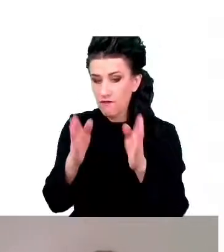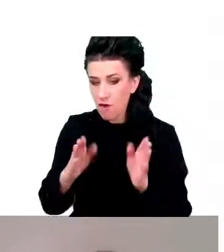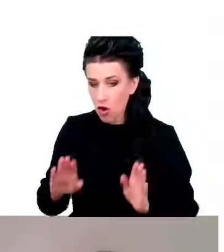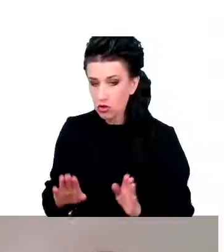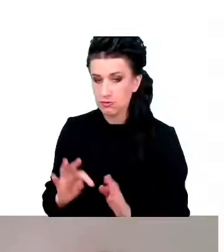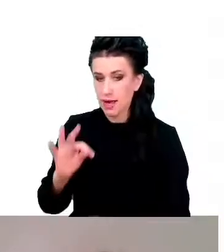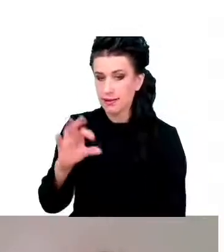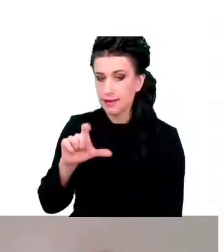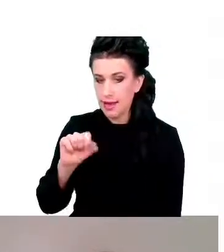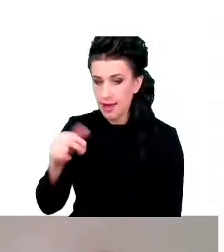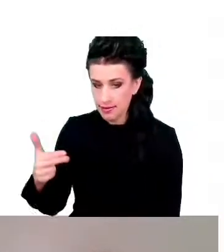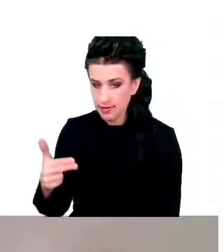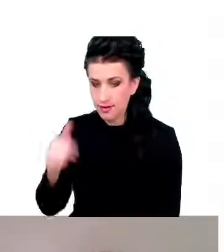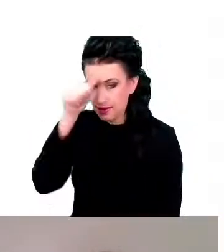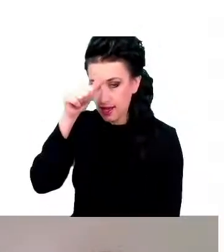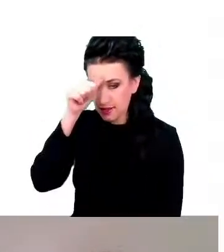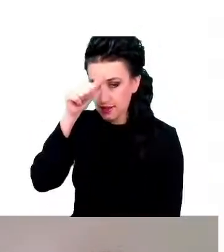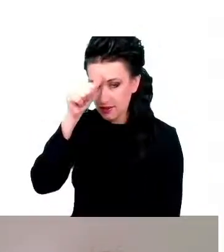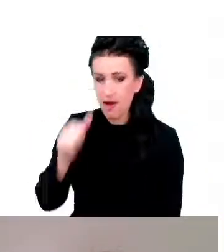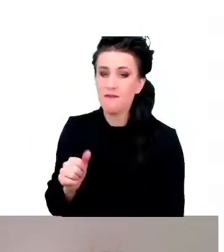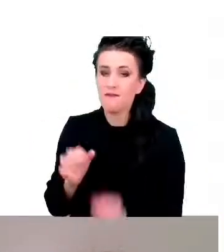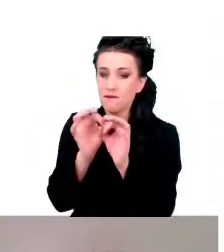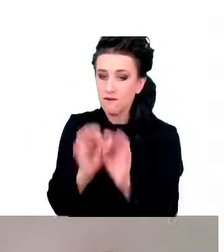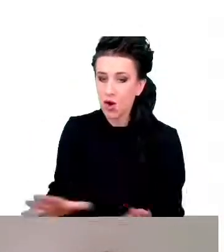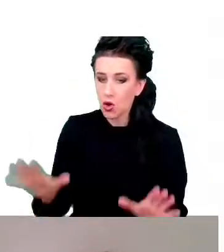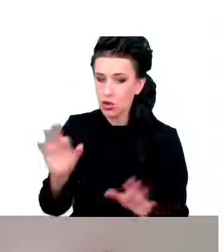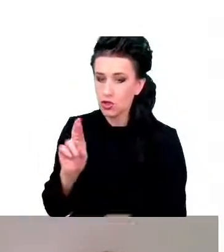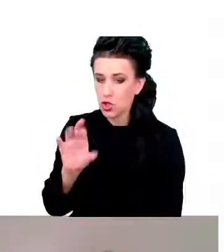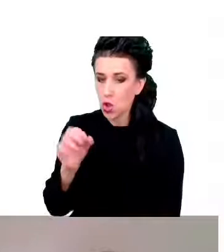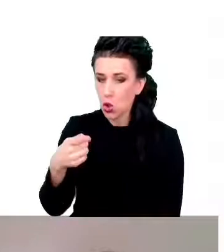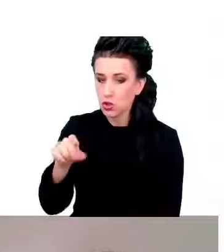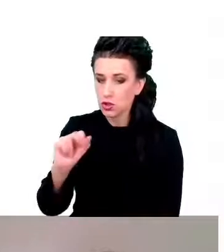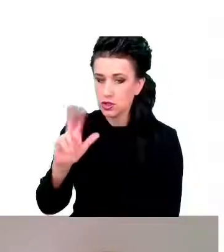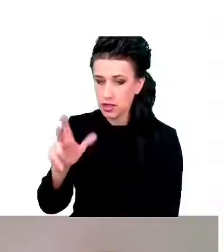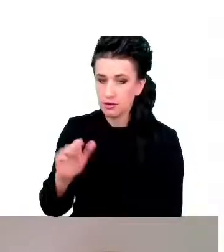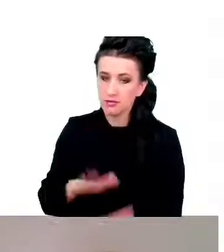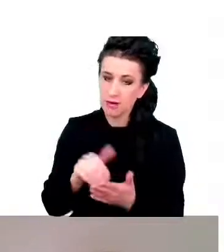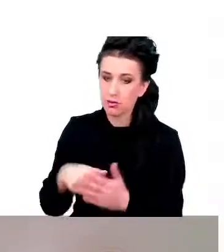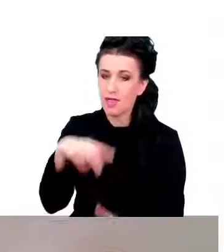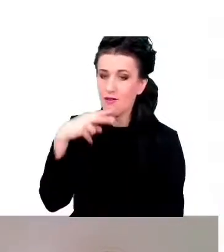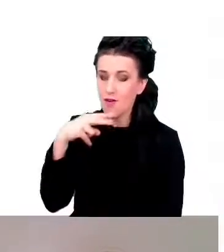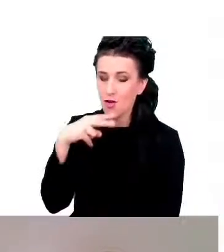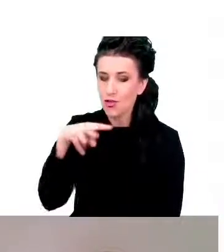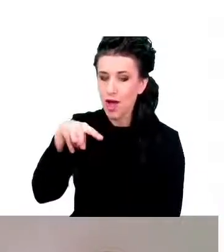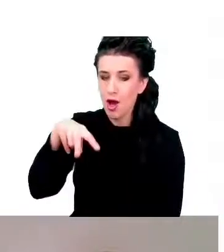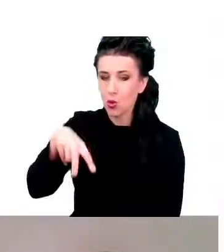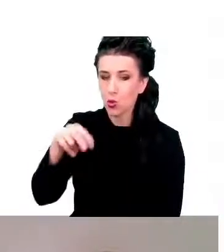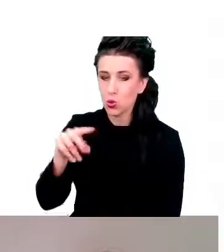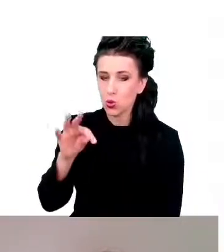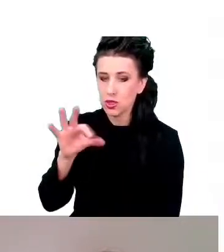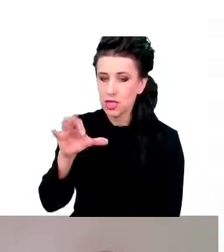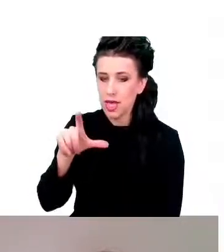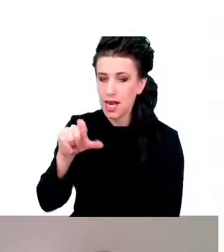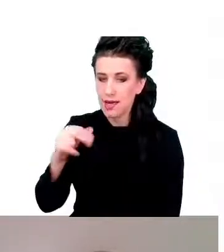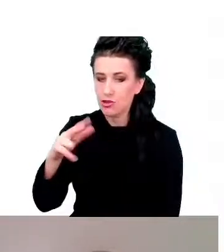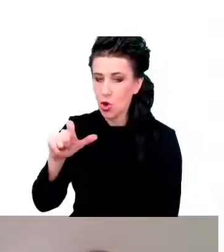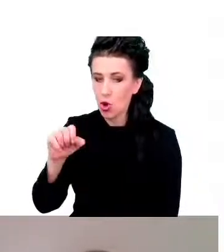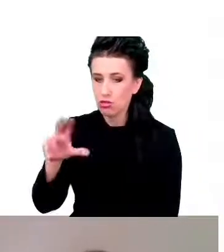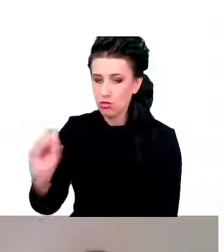to jest woda utleniona, czy natlenek wodoru, czy rodnik